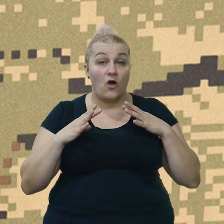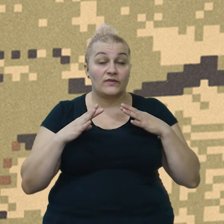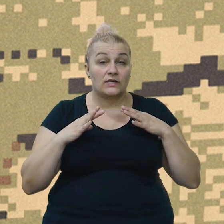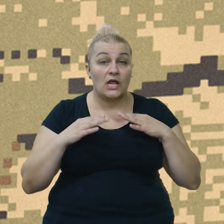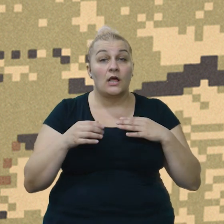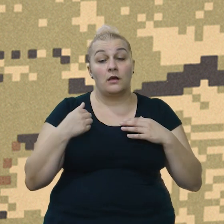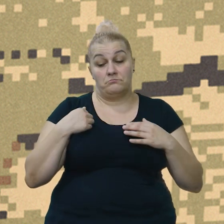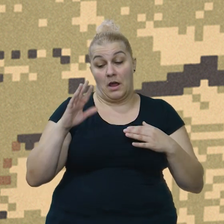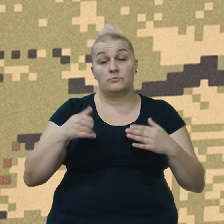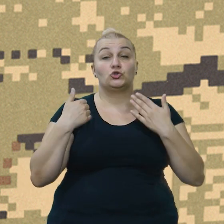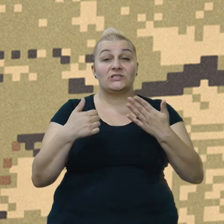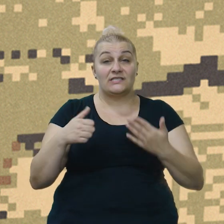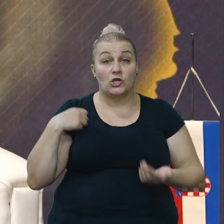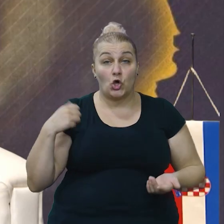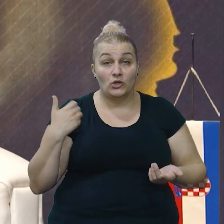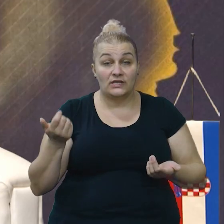Šestdeseta je godina.